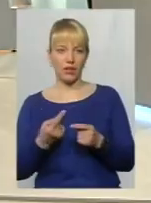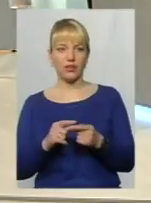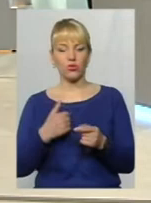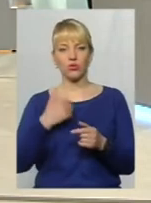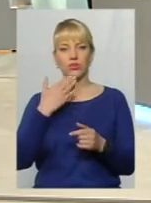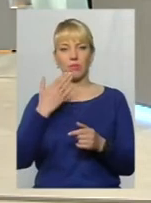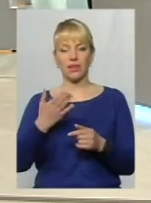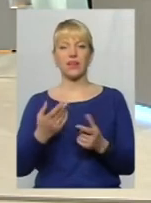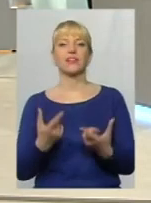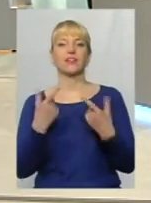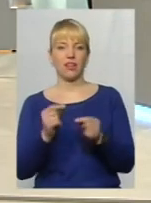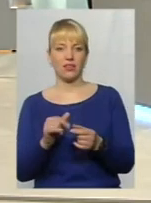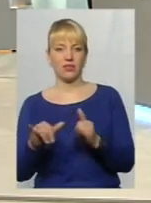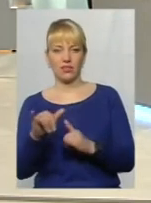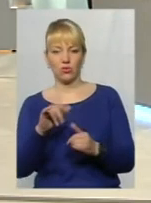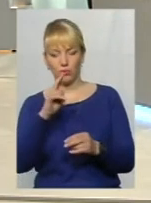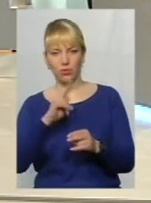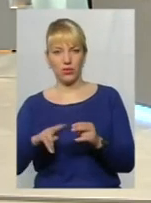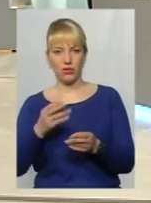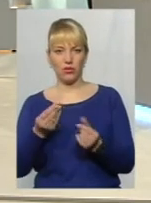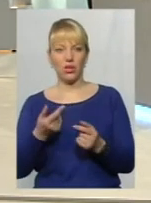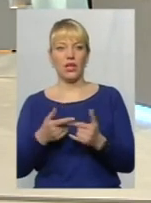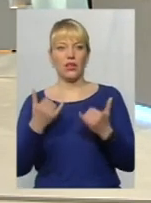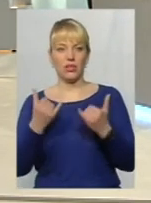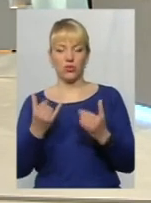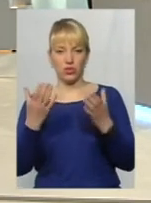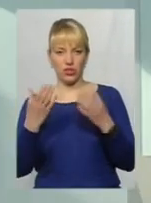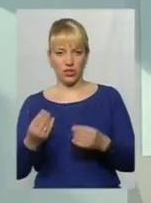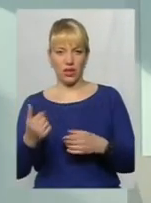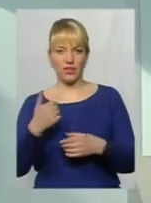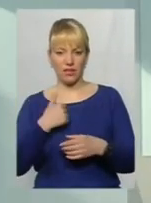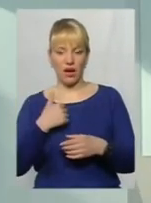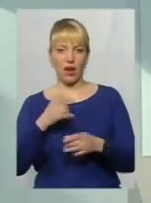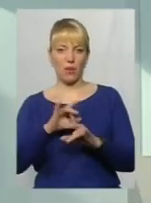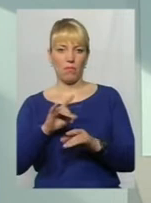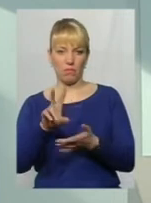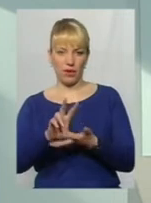запитати, де ж вони осідають в нас. На сьогоднішній день я наведу простий приклад.